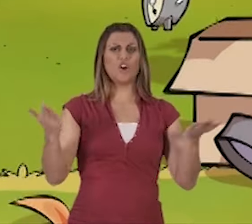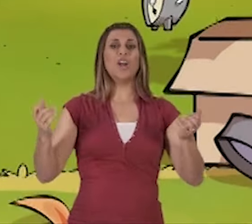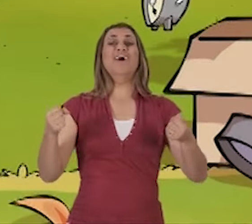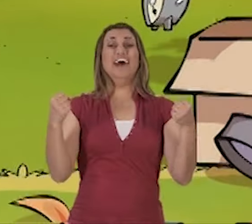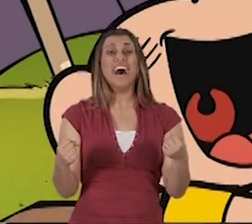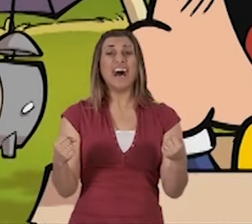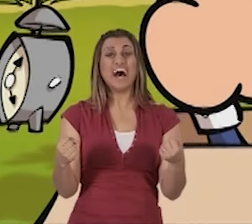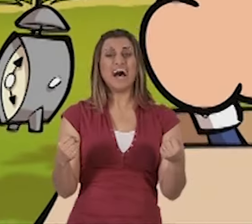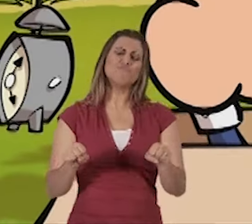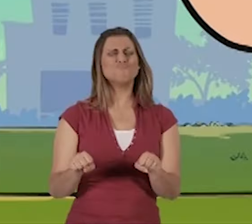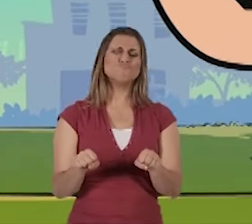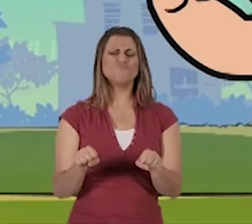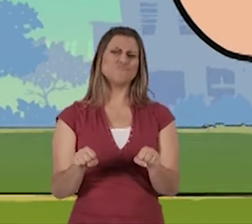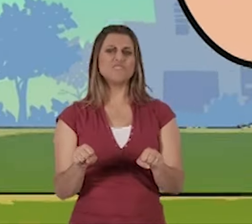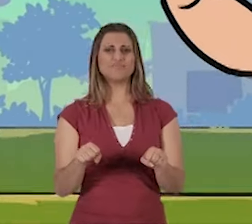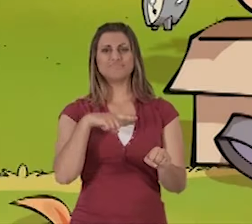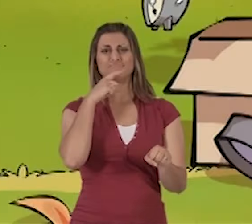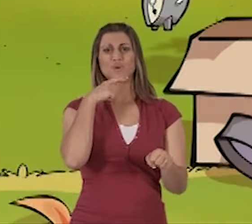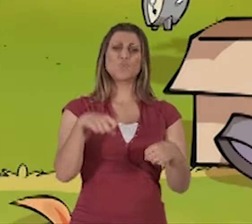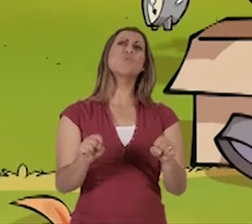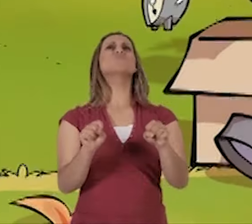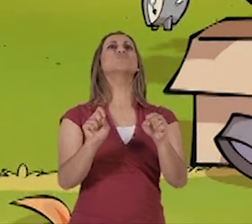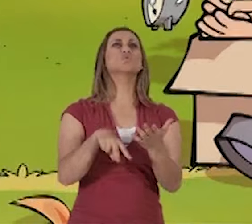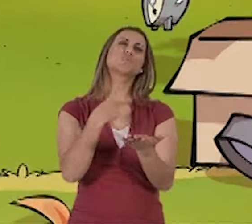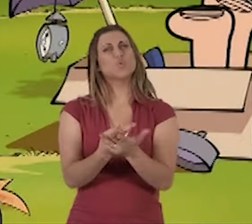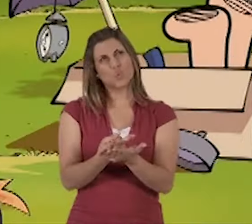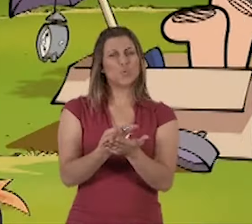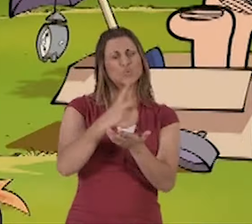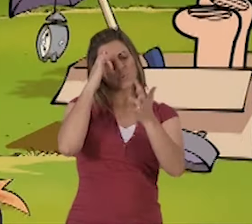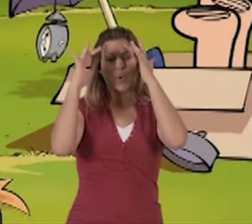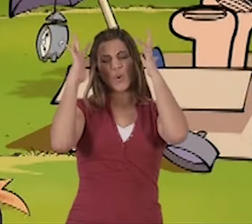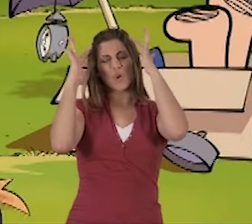Iniciar lançamento! Botão! Tیاaam! Yuhuu!